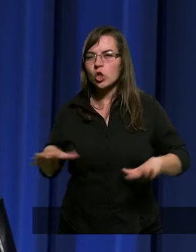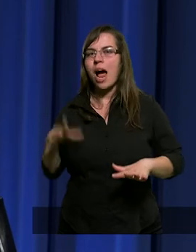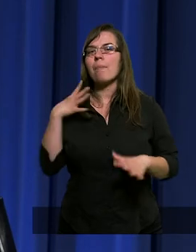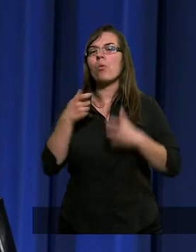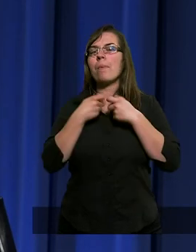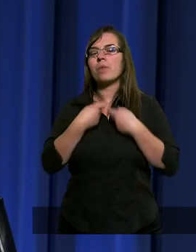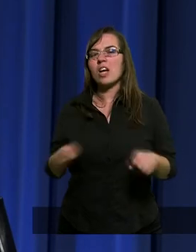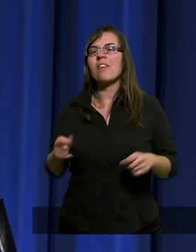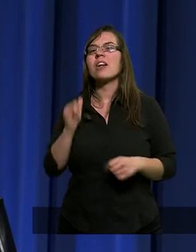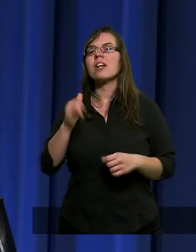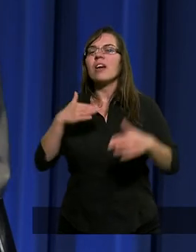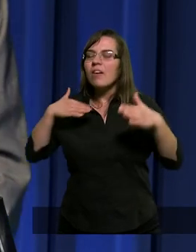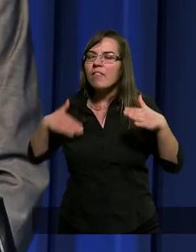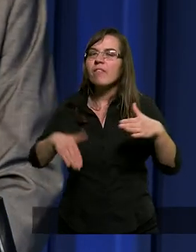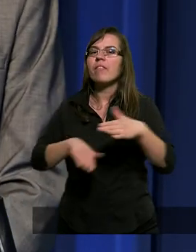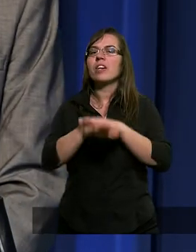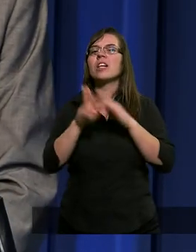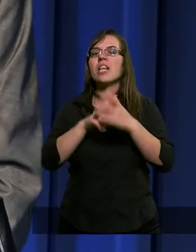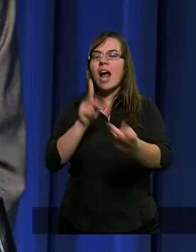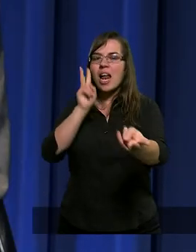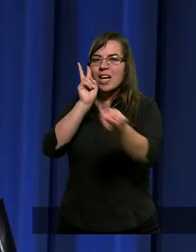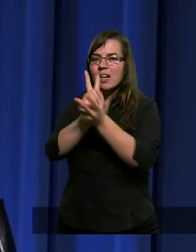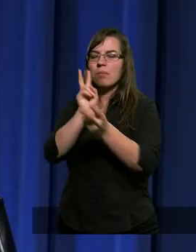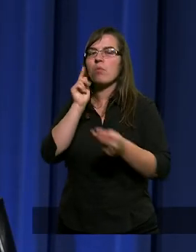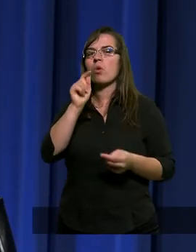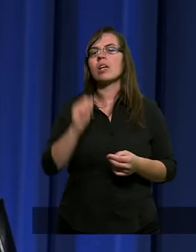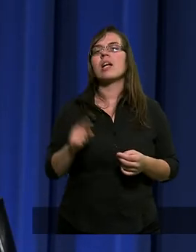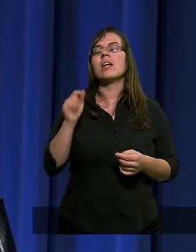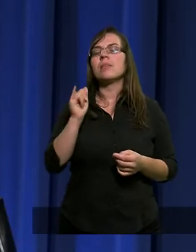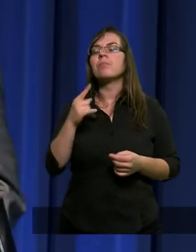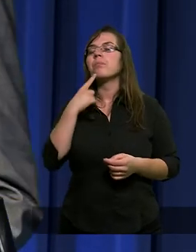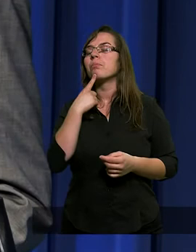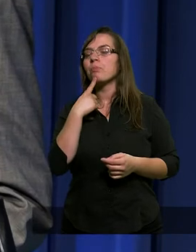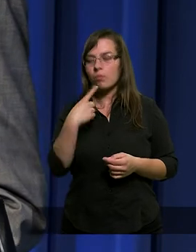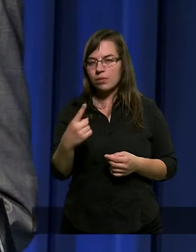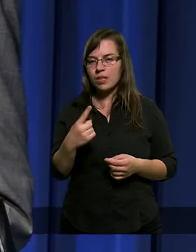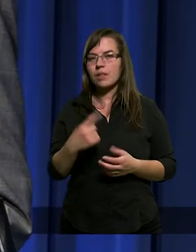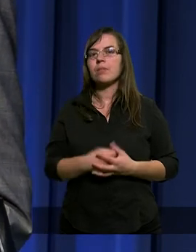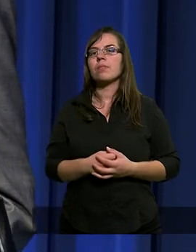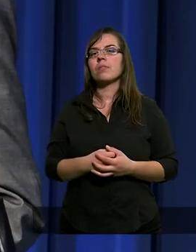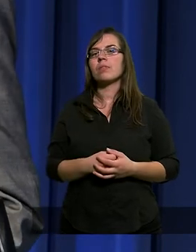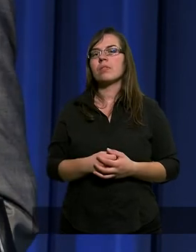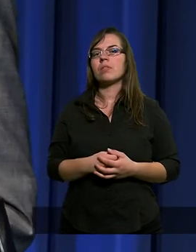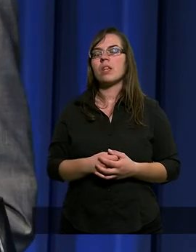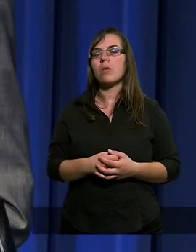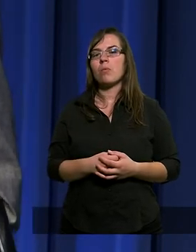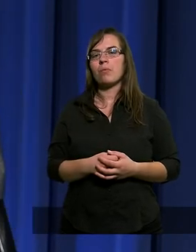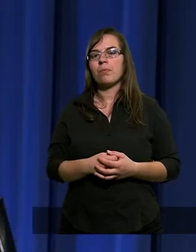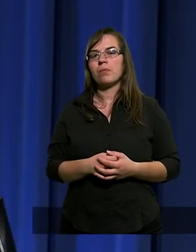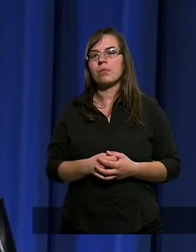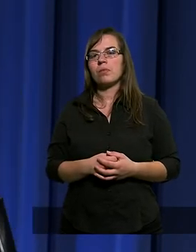przerwana i wyszedł na spotkanie i powiedział chodźmy,